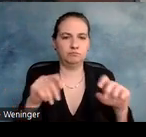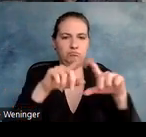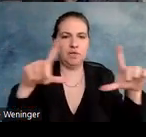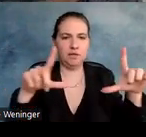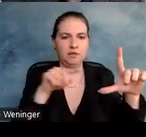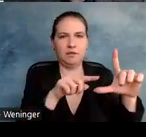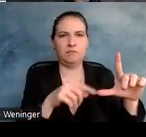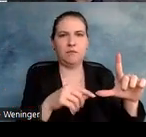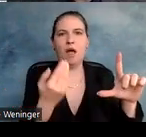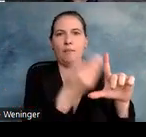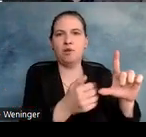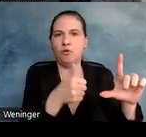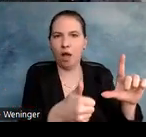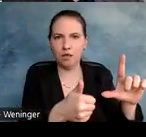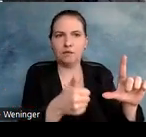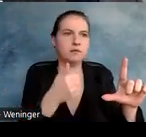1, was weiß ich,